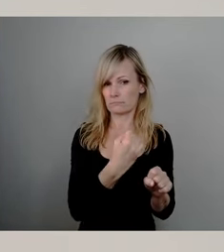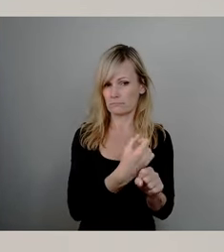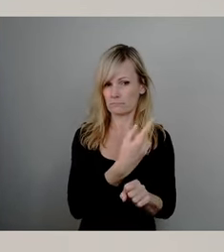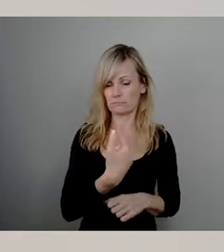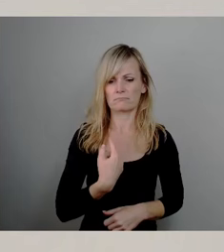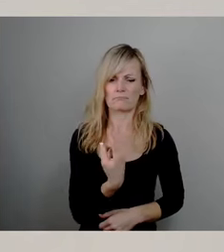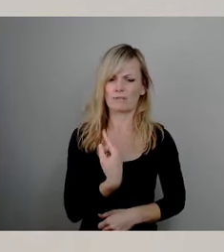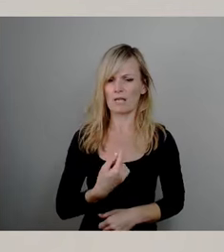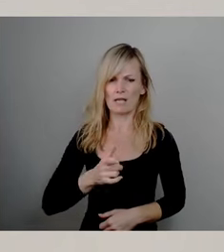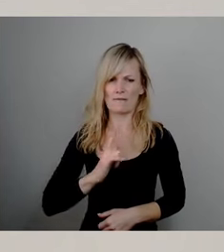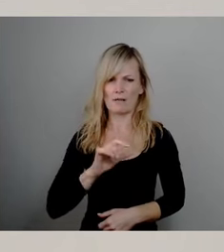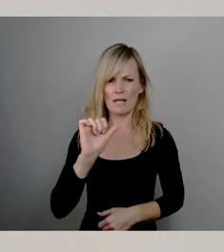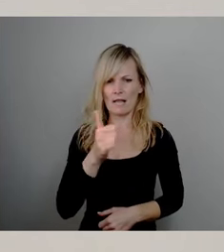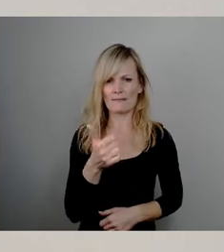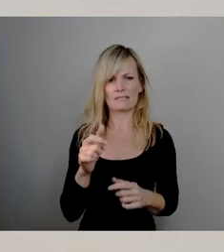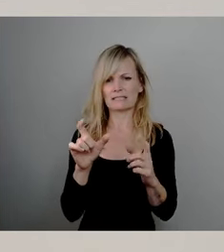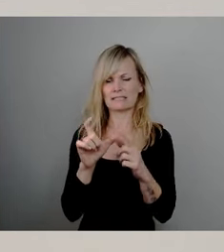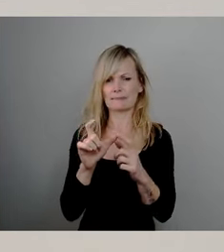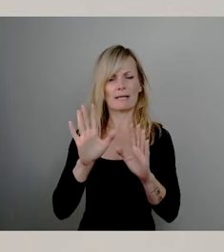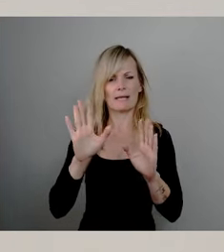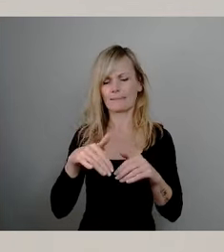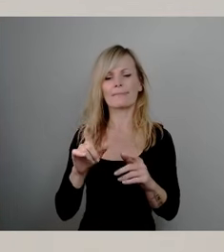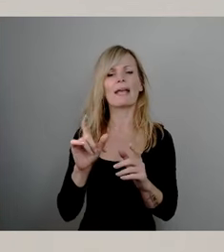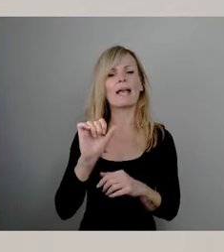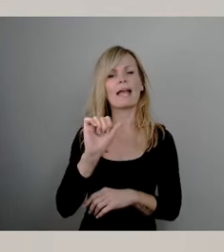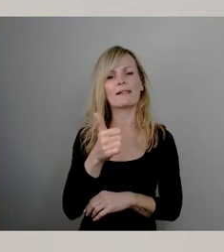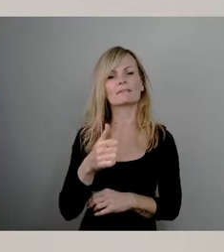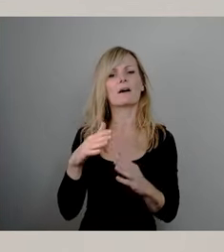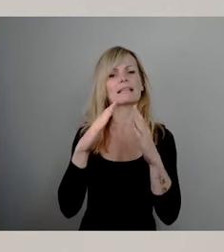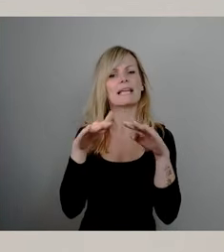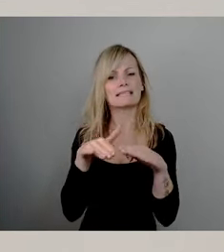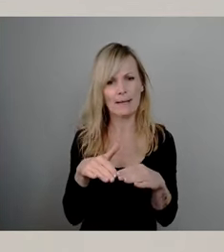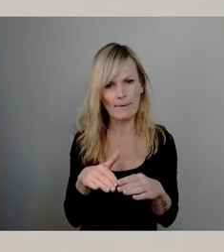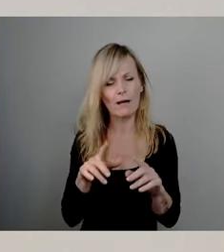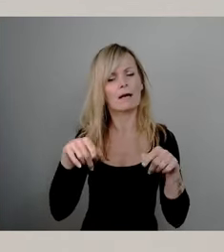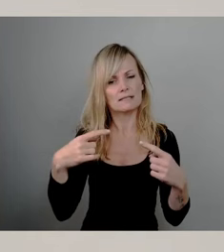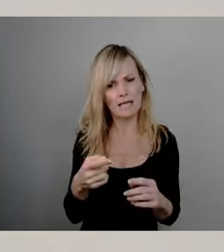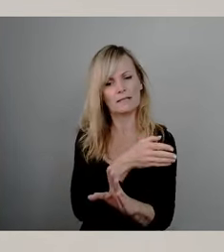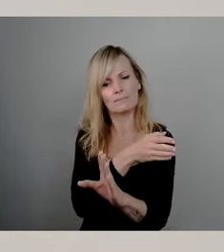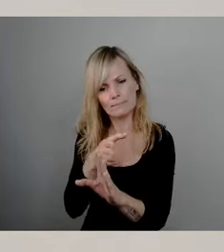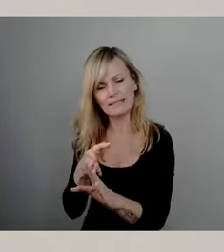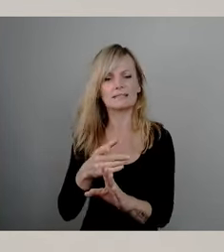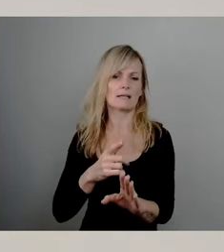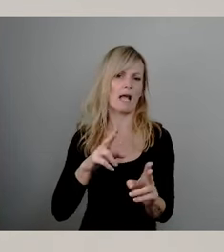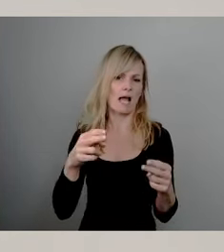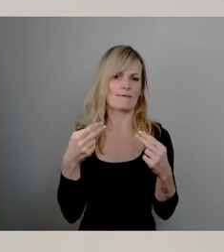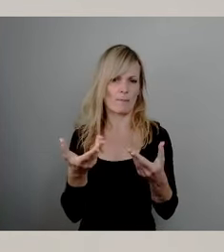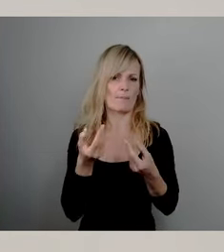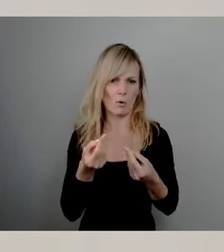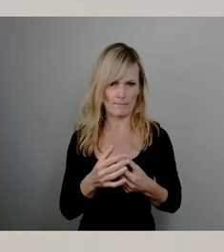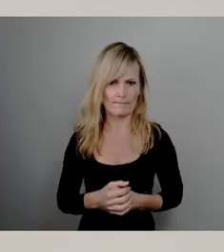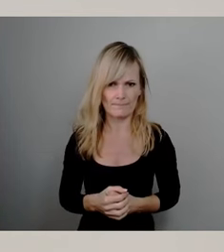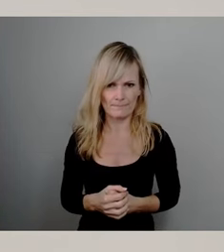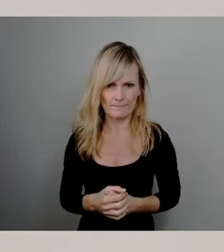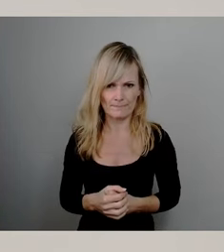11. Dezember dann entsprechende Antworten bekommen. Darüber hinaus, das habe ich auf die Antwort von Herrn Lazinski